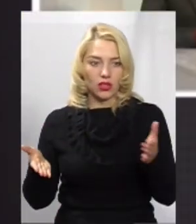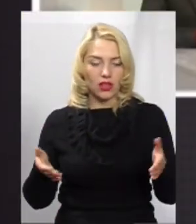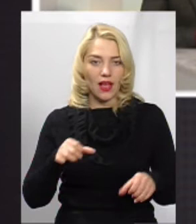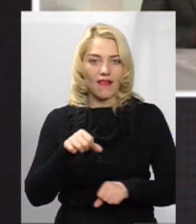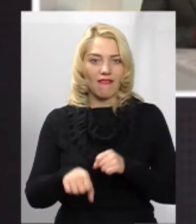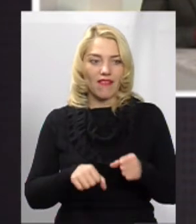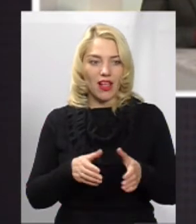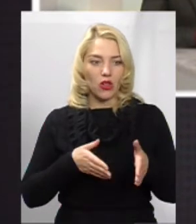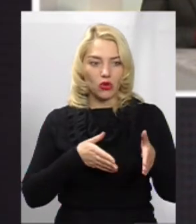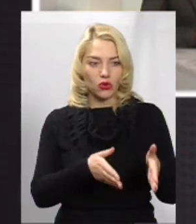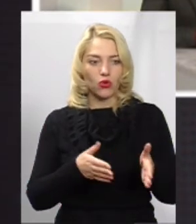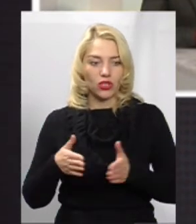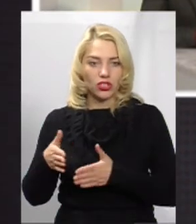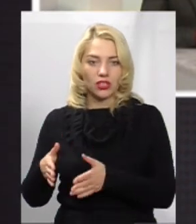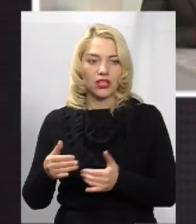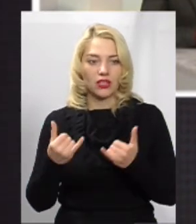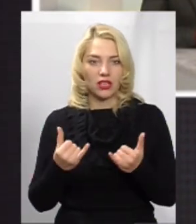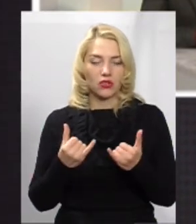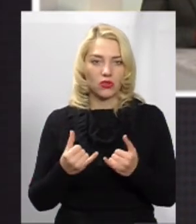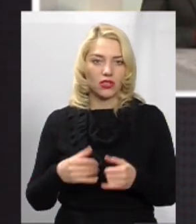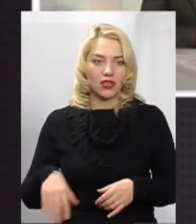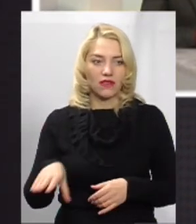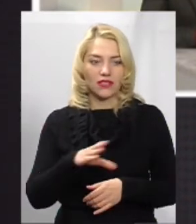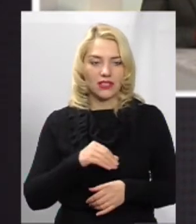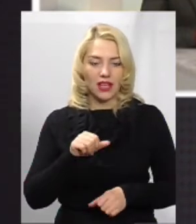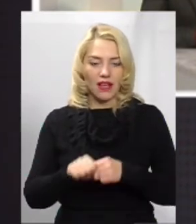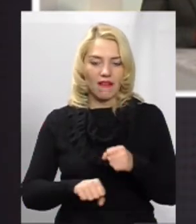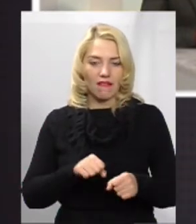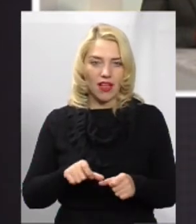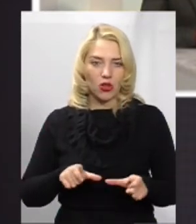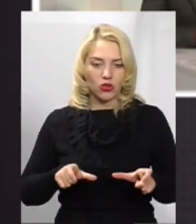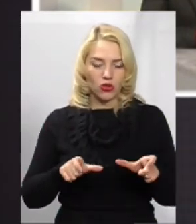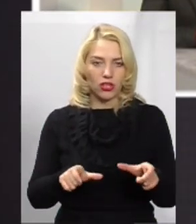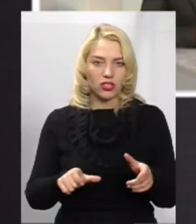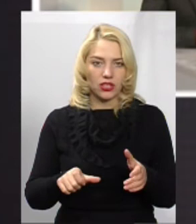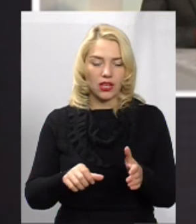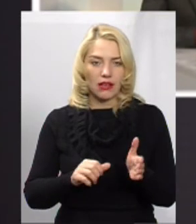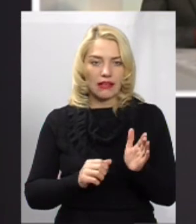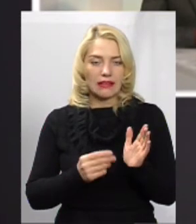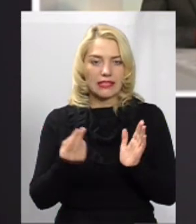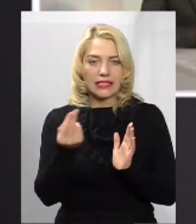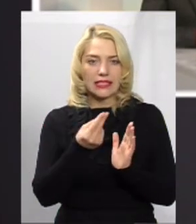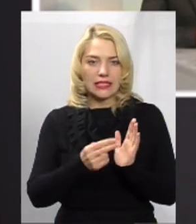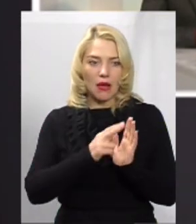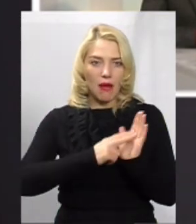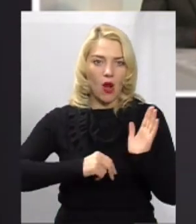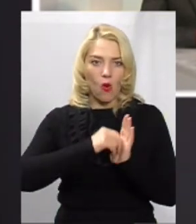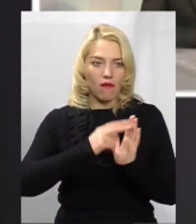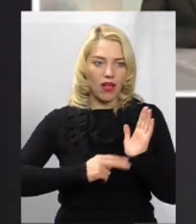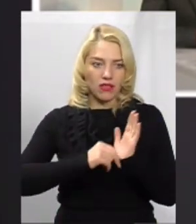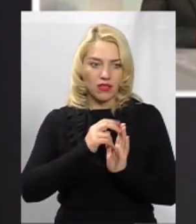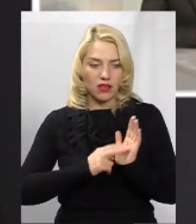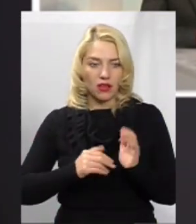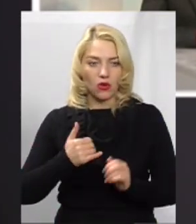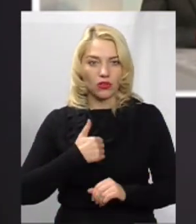всі велодоріжки замальовані. Тобто, знаки велосипедів поверх фарби замальовані.